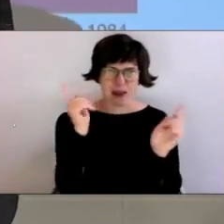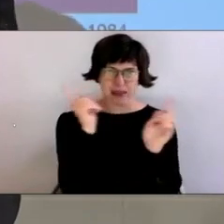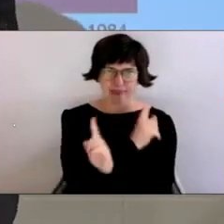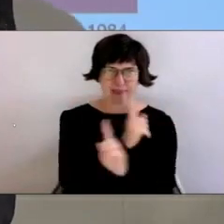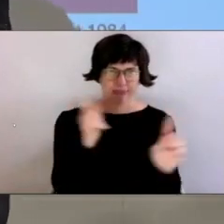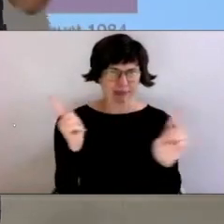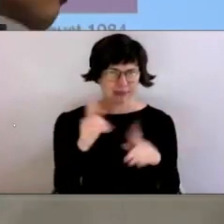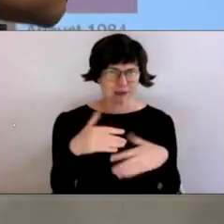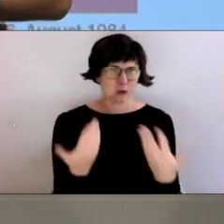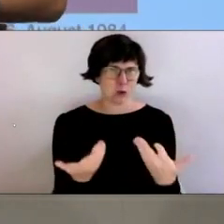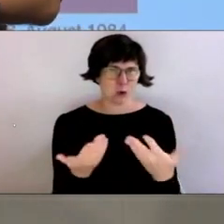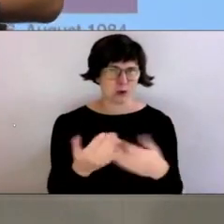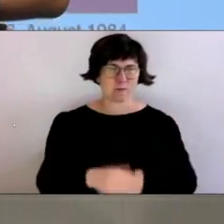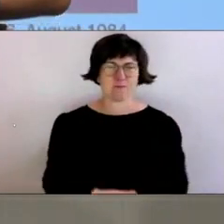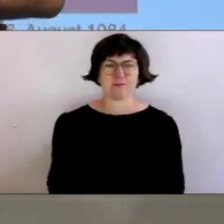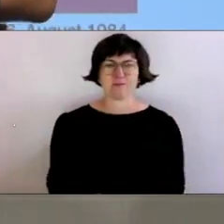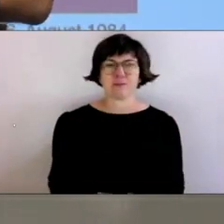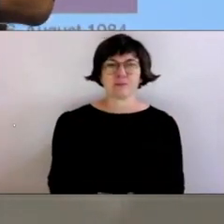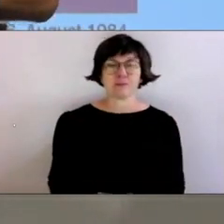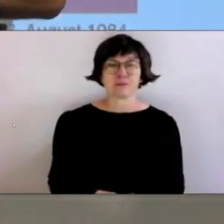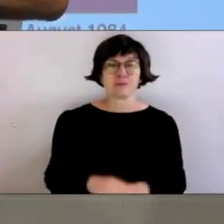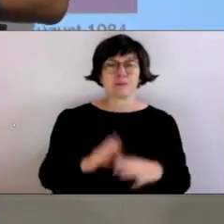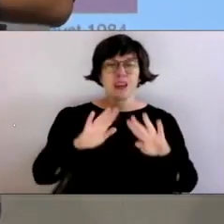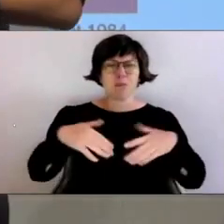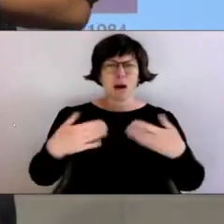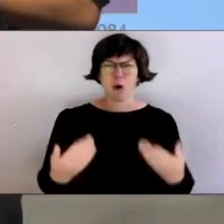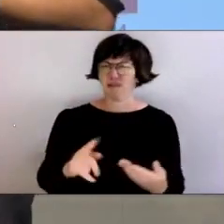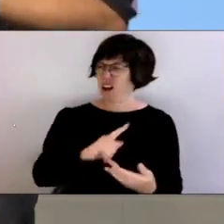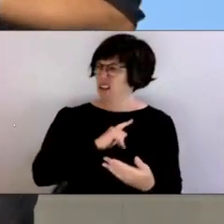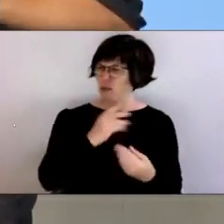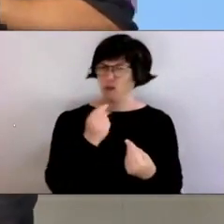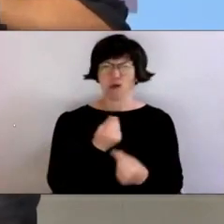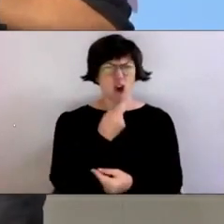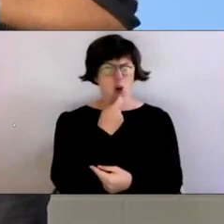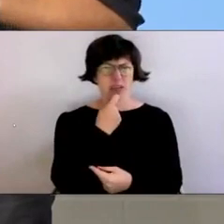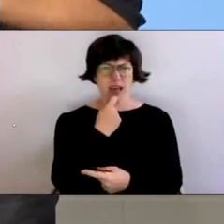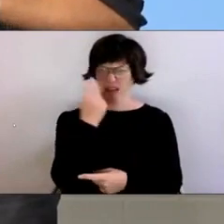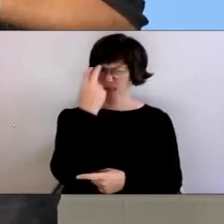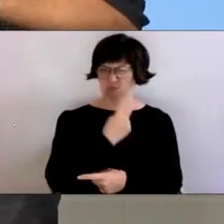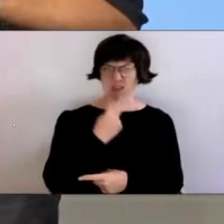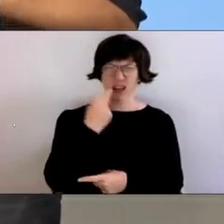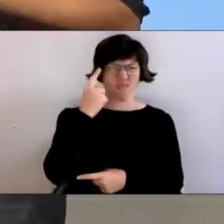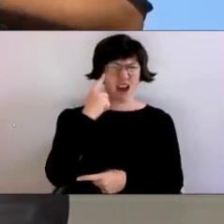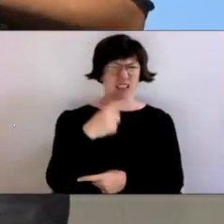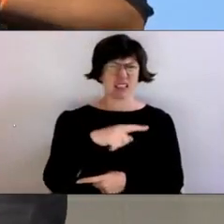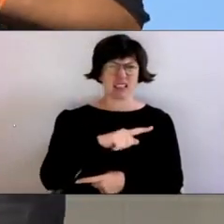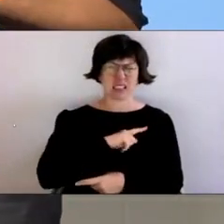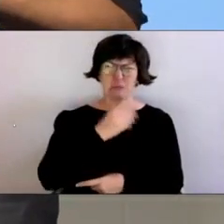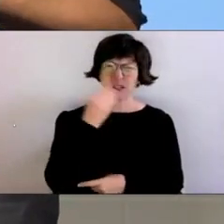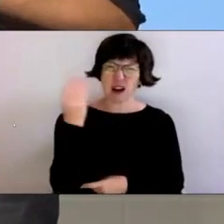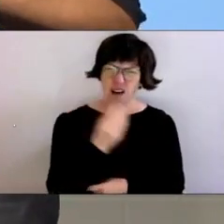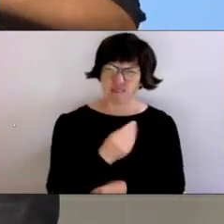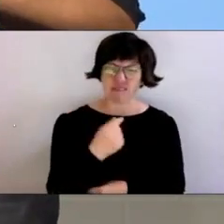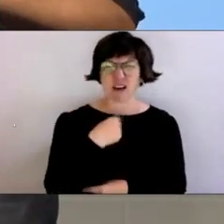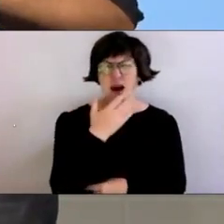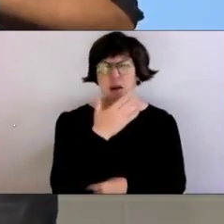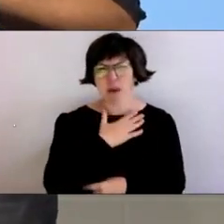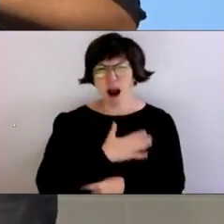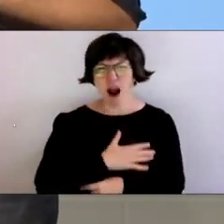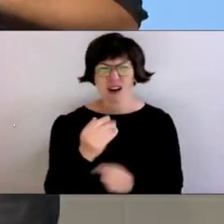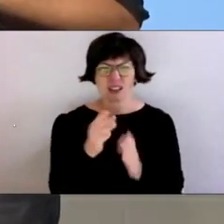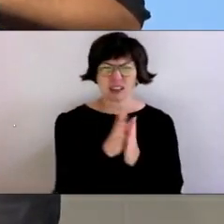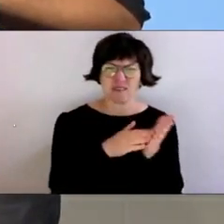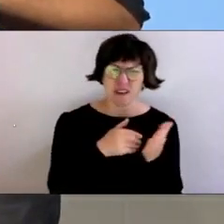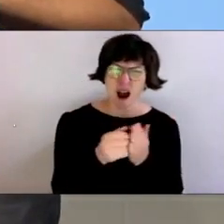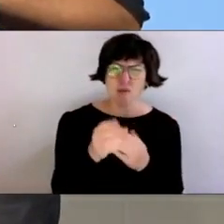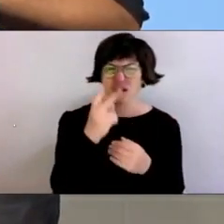Nach dem Fall der Mauer habe ich mich gefühlt wie ein Objekt. Ich wusste nicht, was ich begehrte, was ich liebte, welche Farben ich mochte,